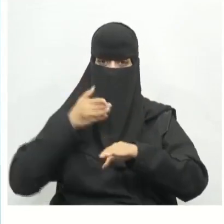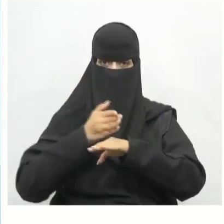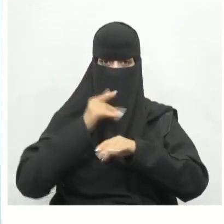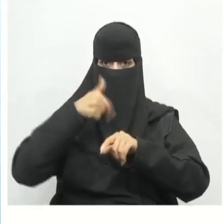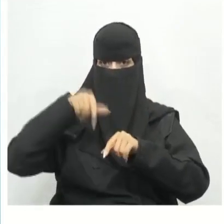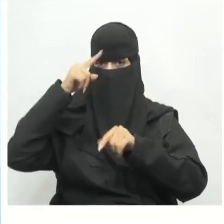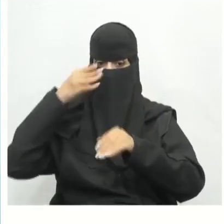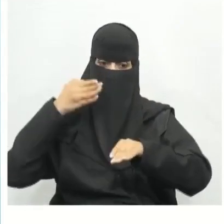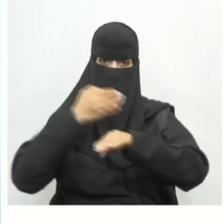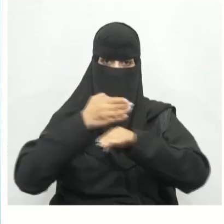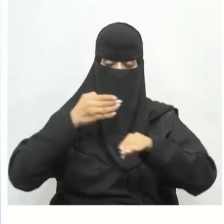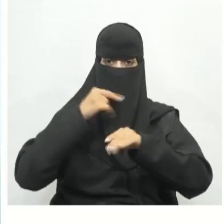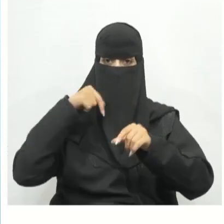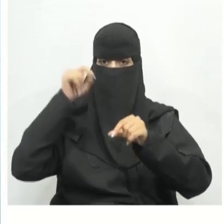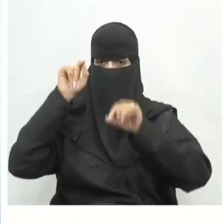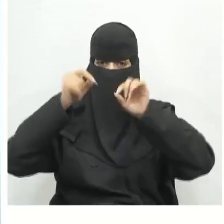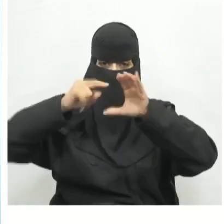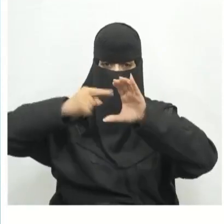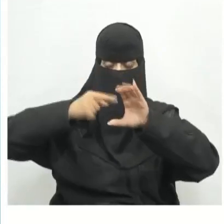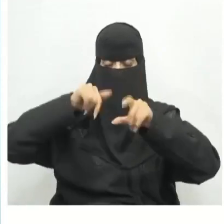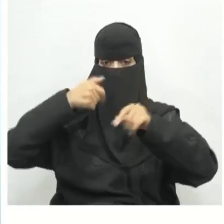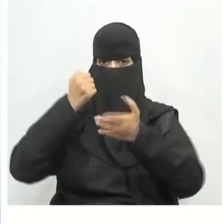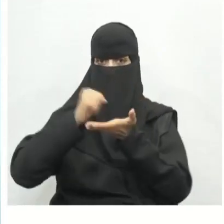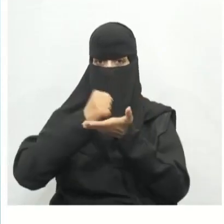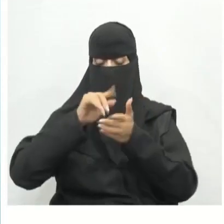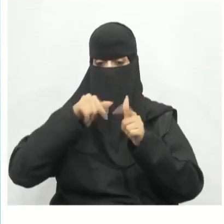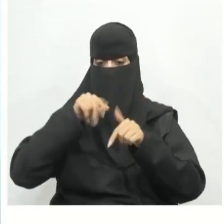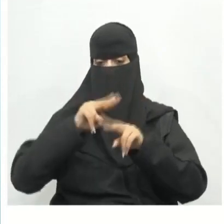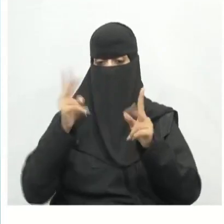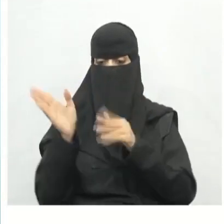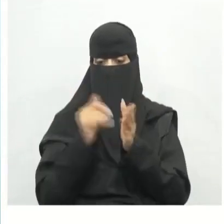مثل المناشير والمثاقب والمخالط والمطاحن وغيرها